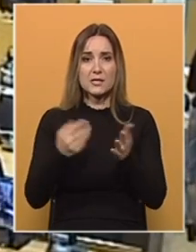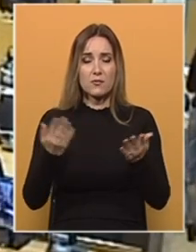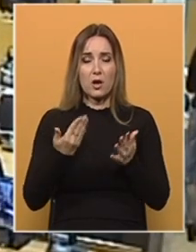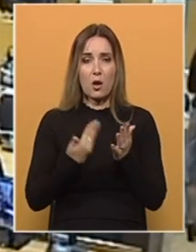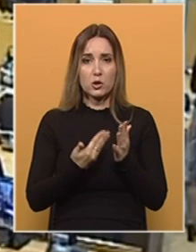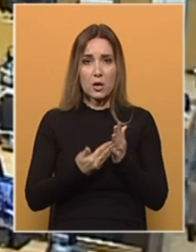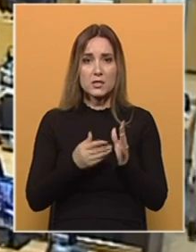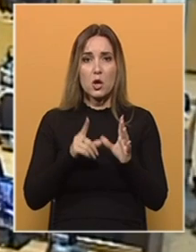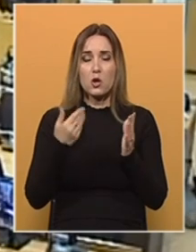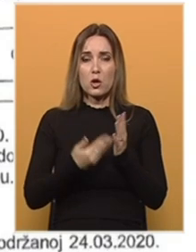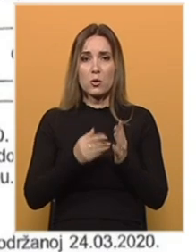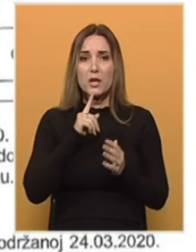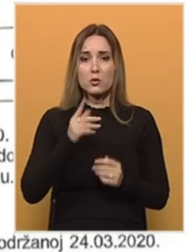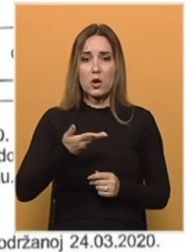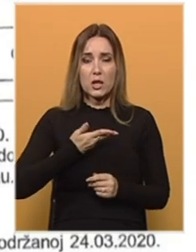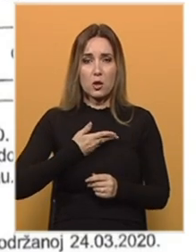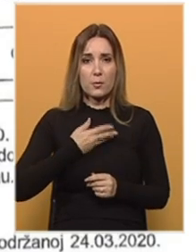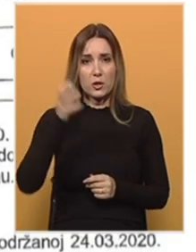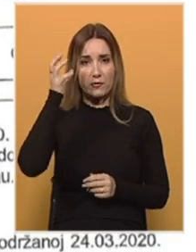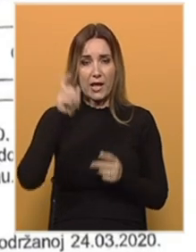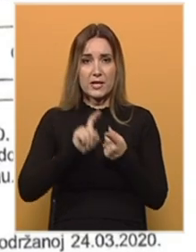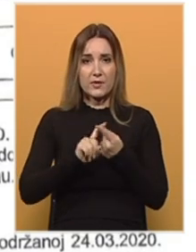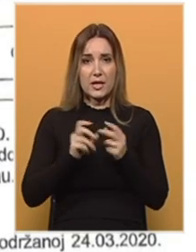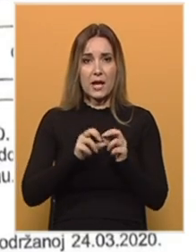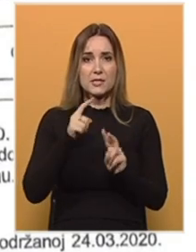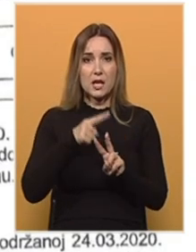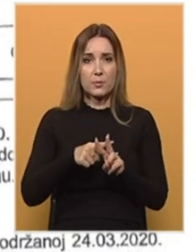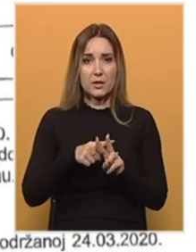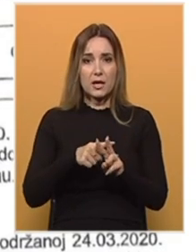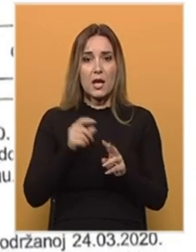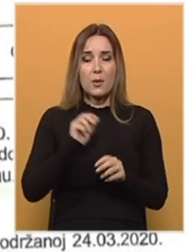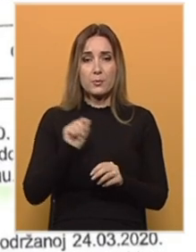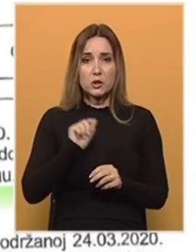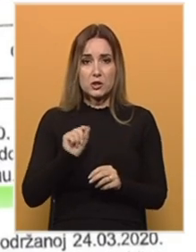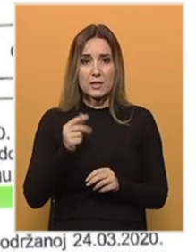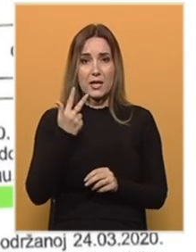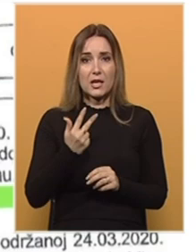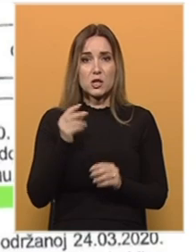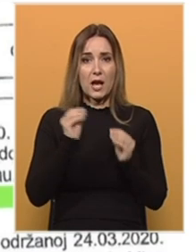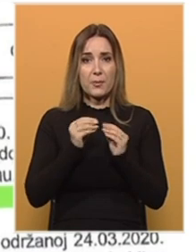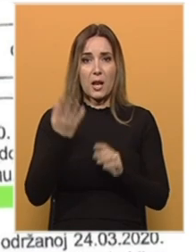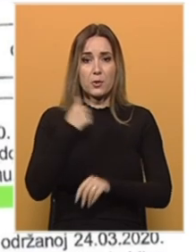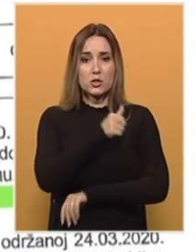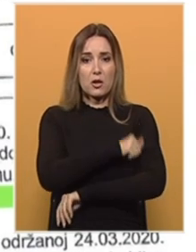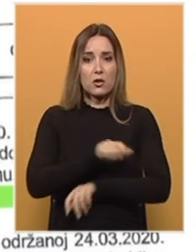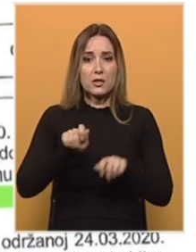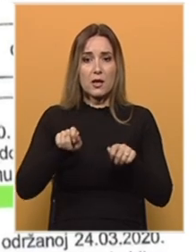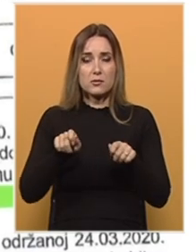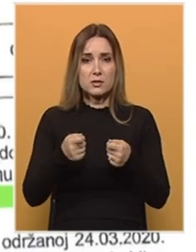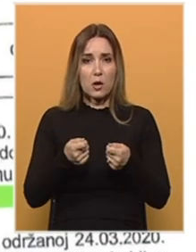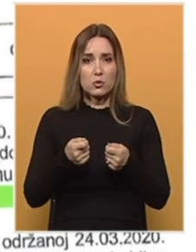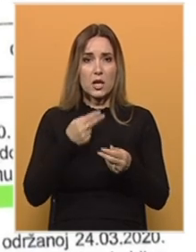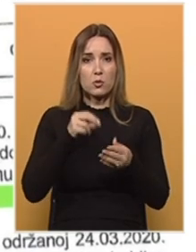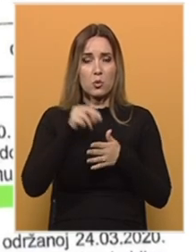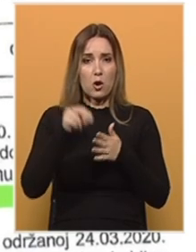dokaz, u dokumentu koji je dobio od Vlade Federacije BiH piše da je 3. aprila prošle godine zaključen ugovor o nabavci stotinu